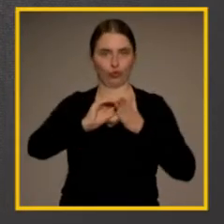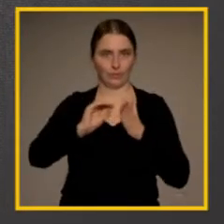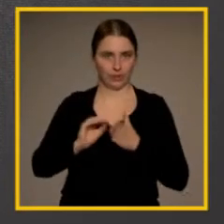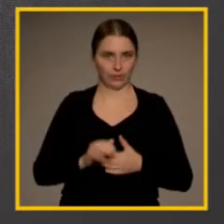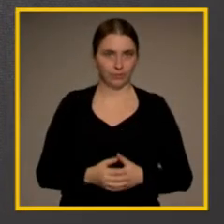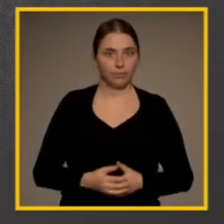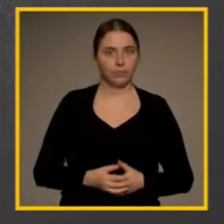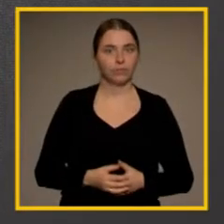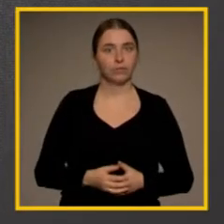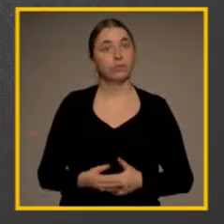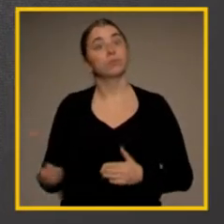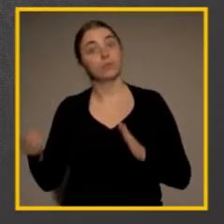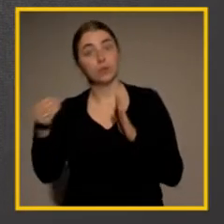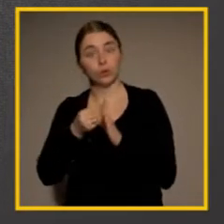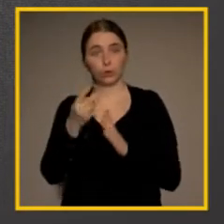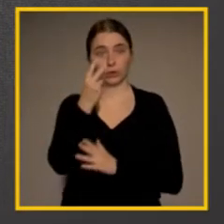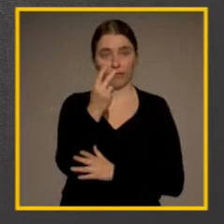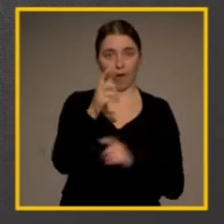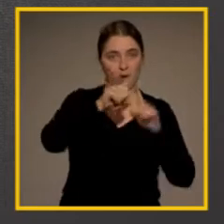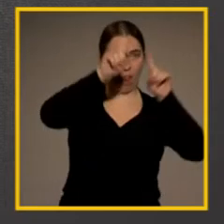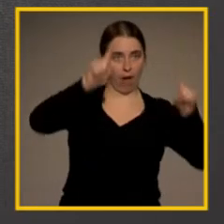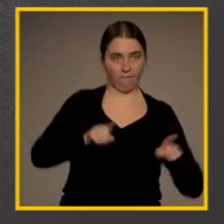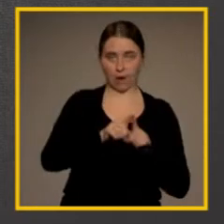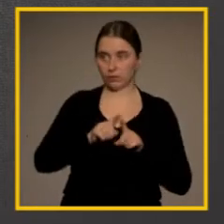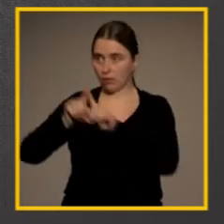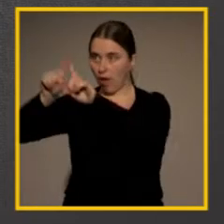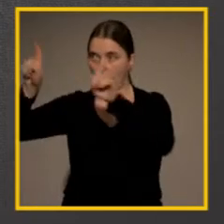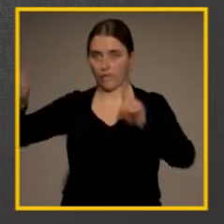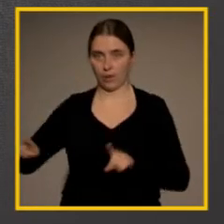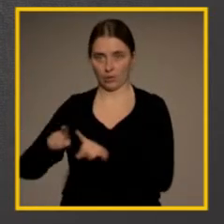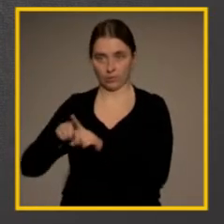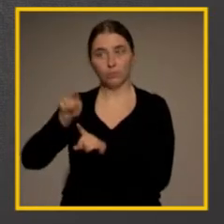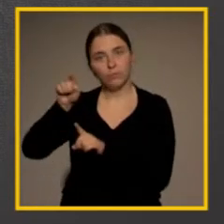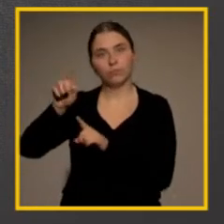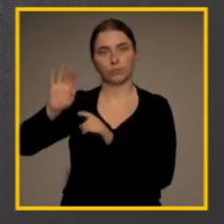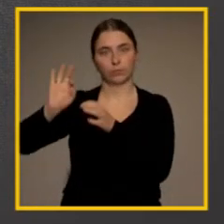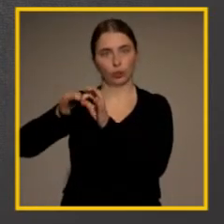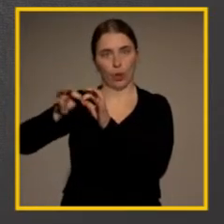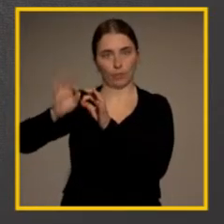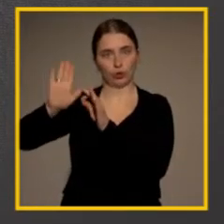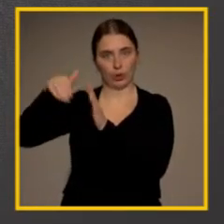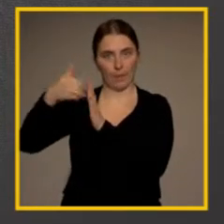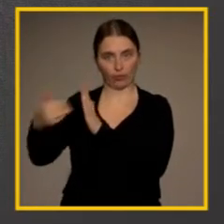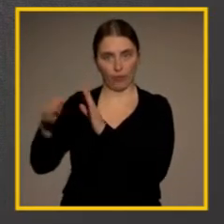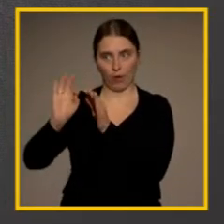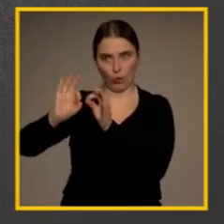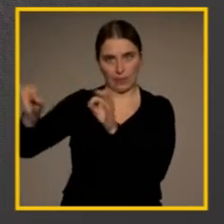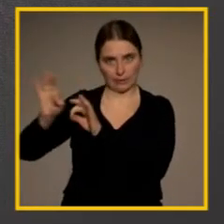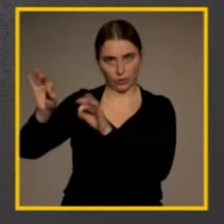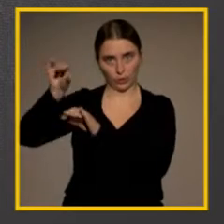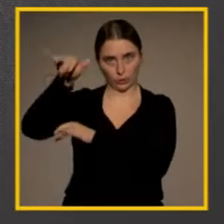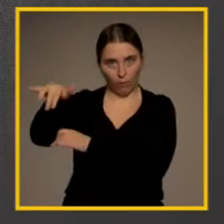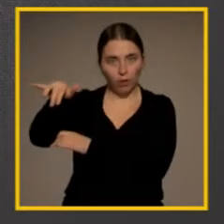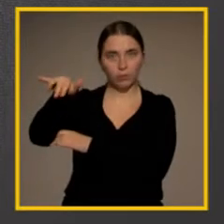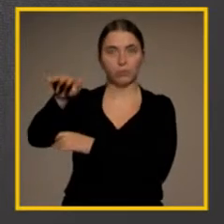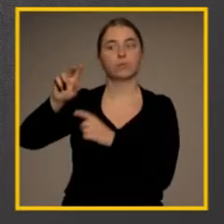Zusätzlich gab es noch zwei Leinwände, eine davon für die Gebärdensprachübersetzung